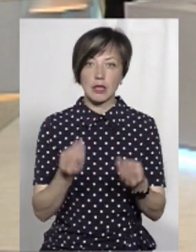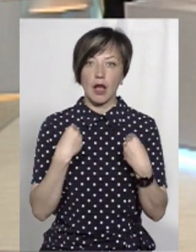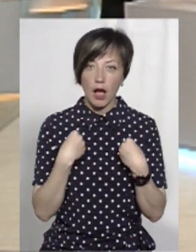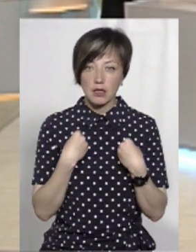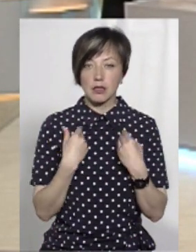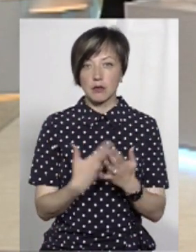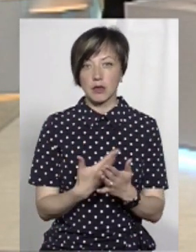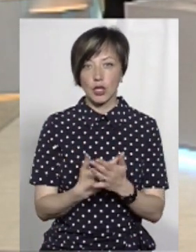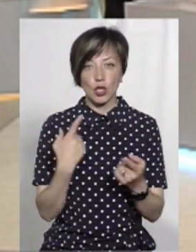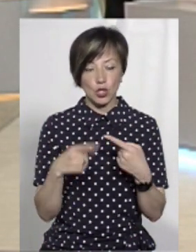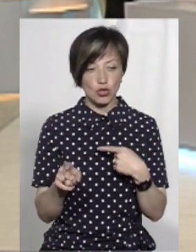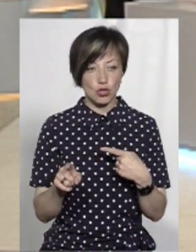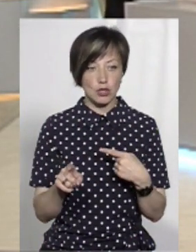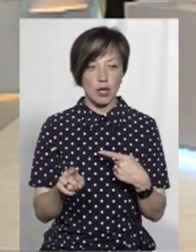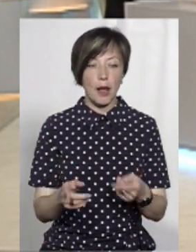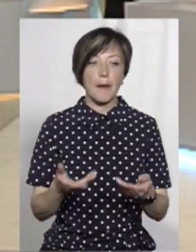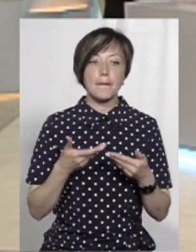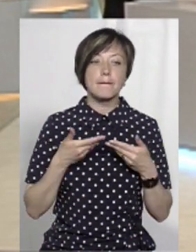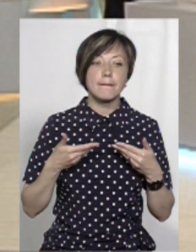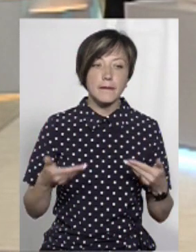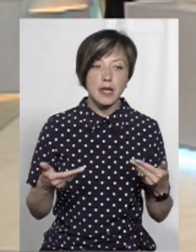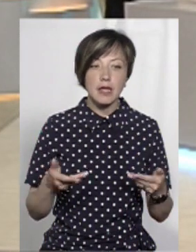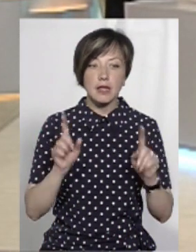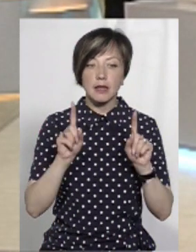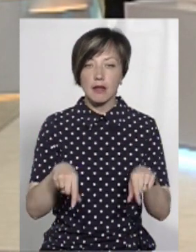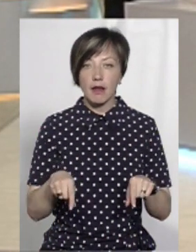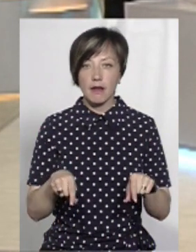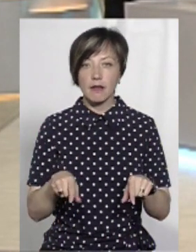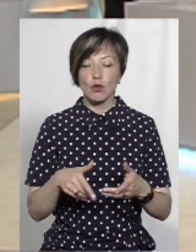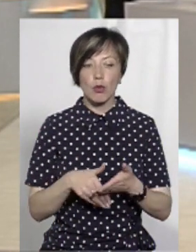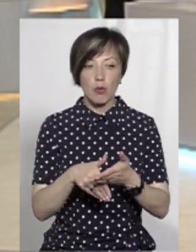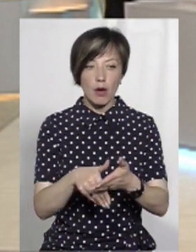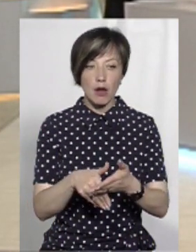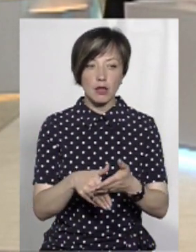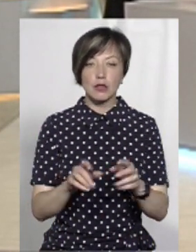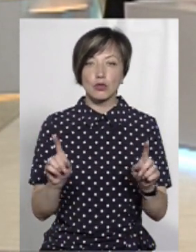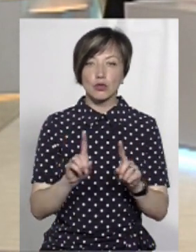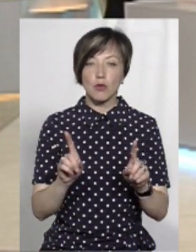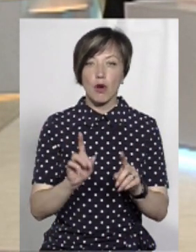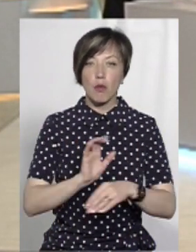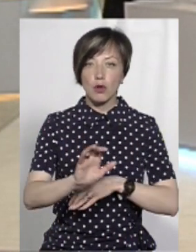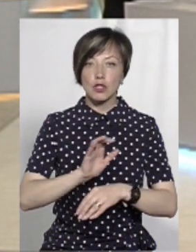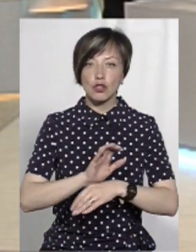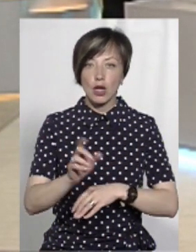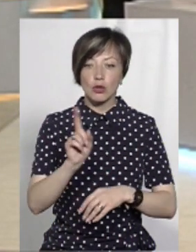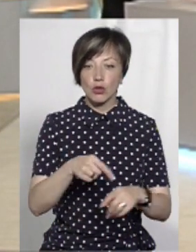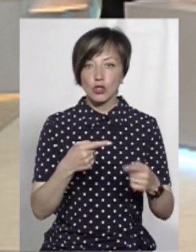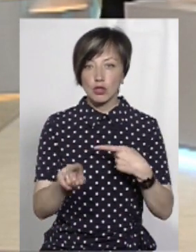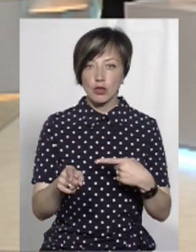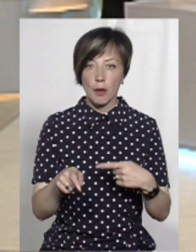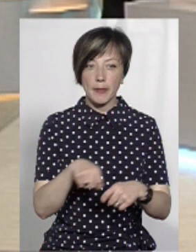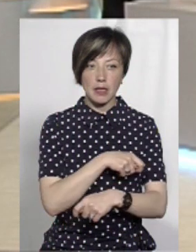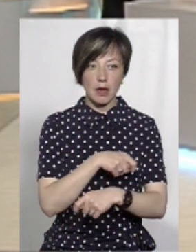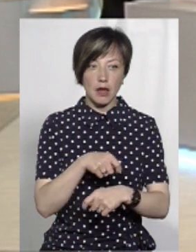дайте нам там інший. Ми навіть, я ж кажу, ми навіть допомагали їм, щоб постачальника того чи іншого